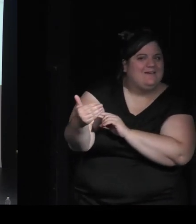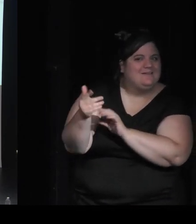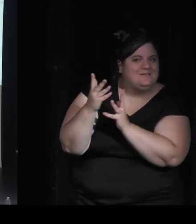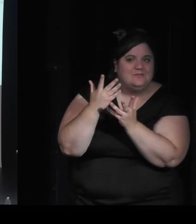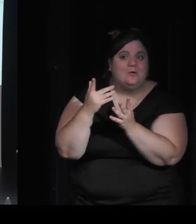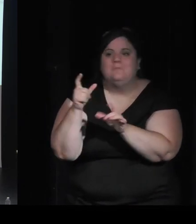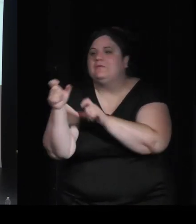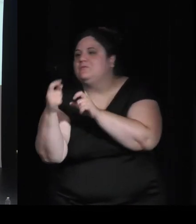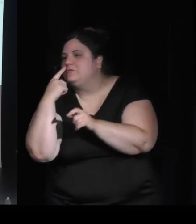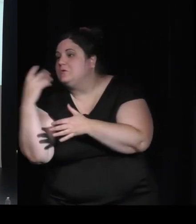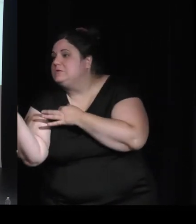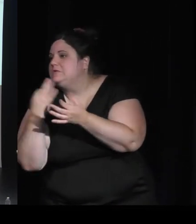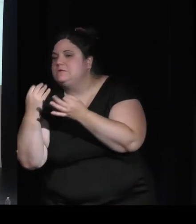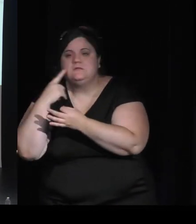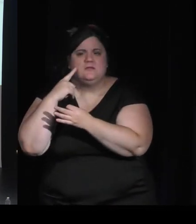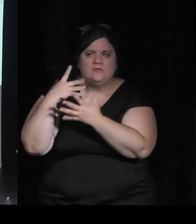c'est également